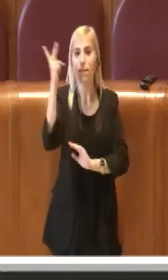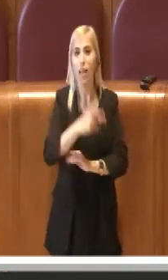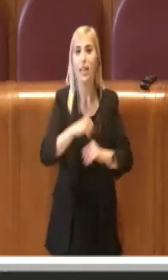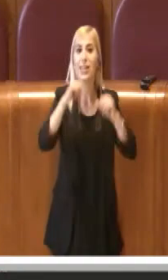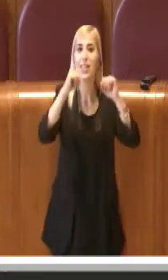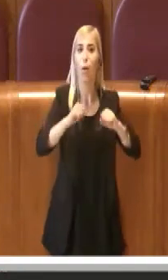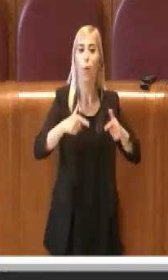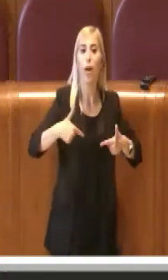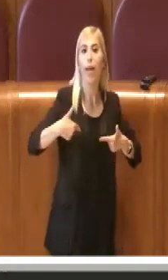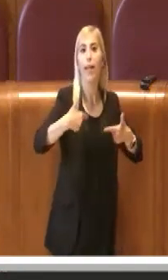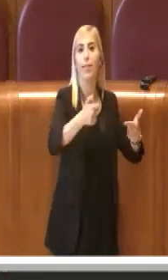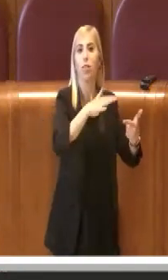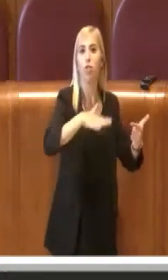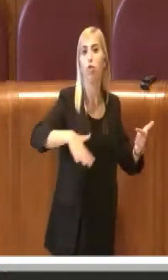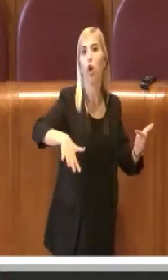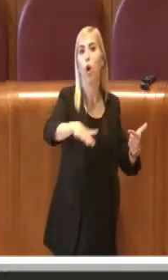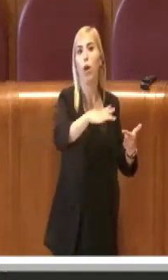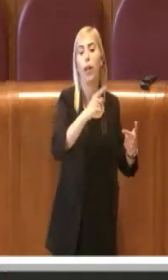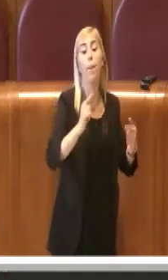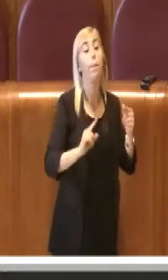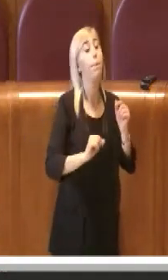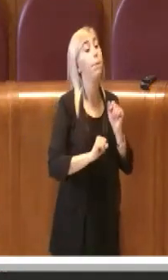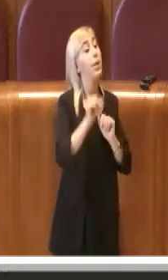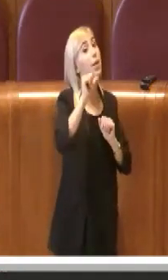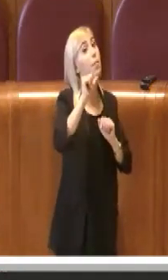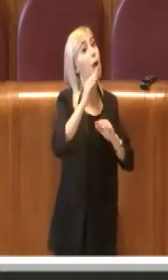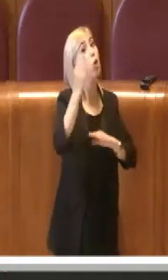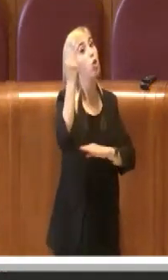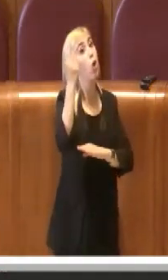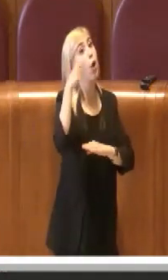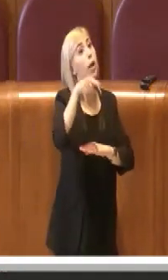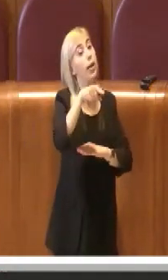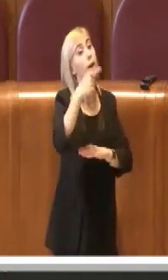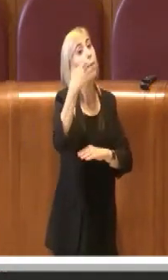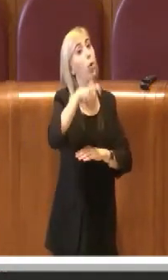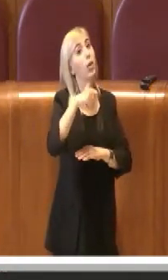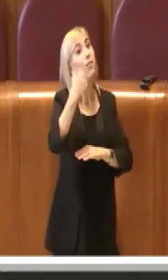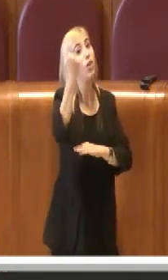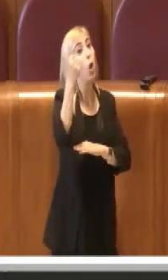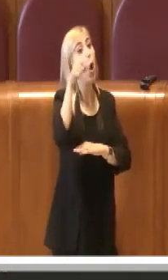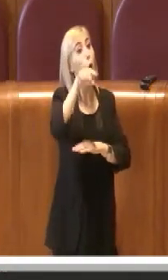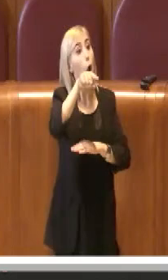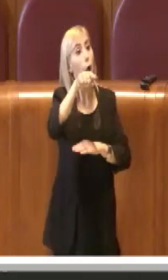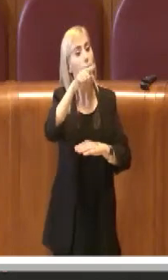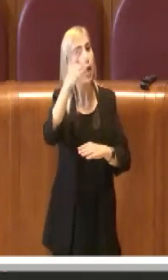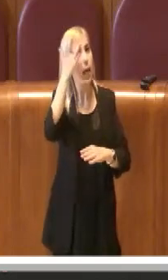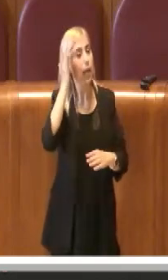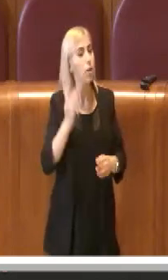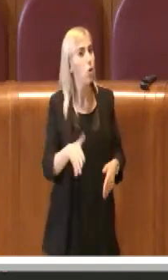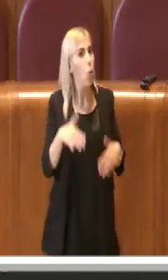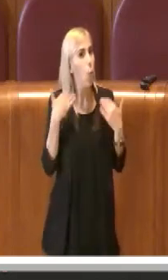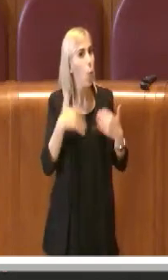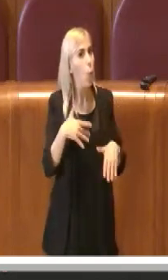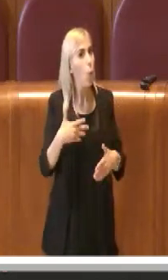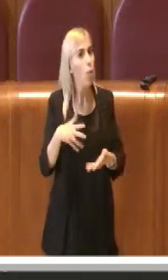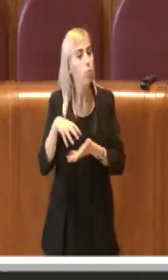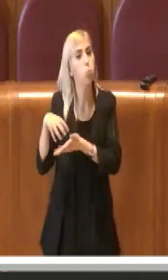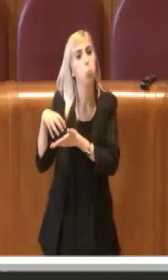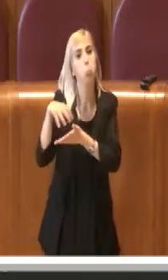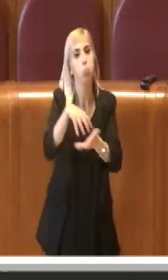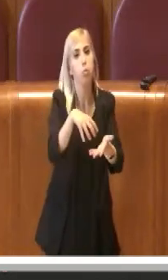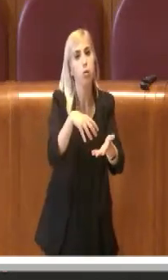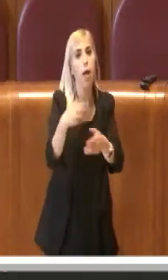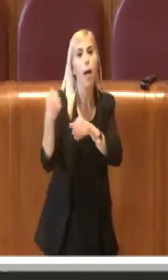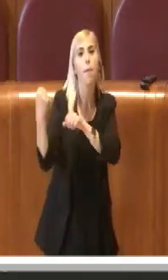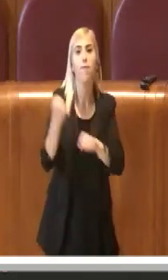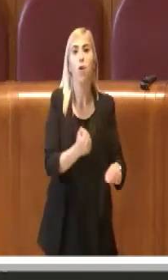sicurezza in primis della torre che era la parte più a rischio del casale, per cui sono stati stanziati i primi